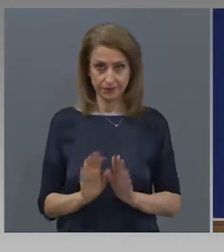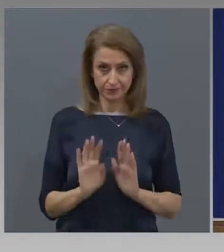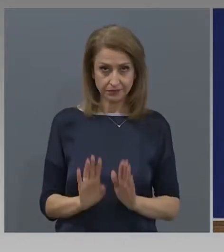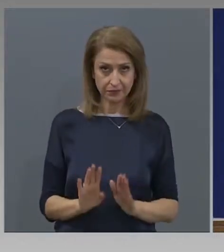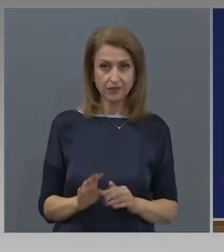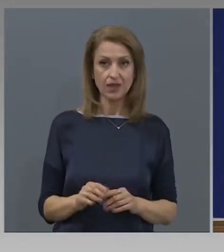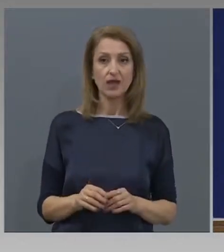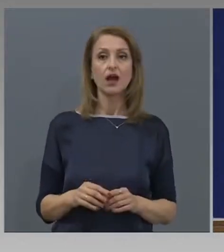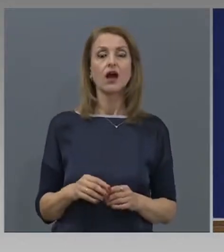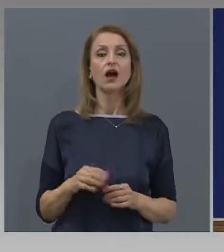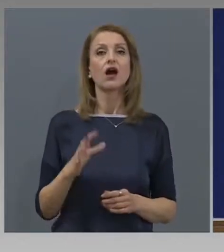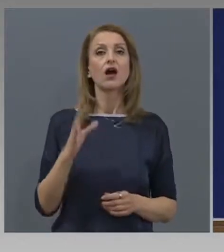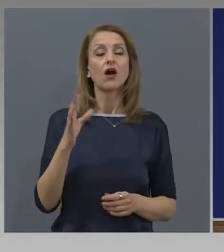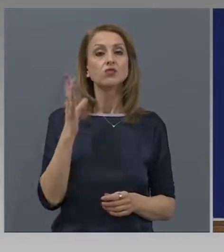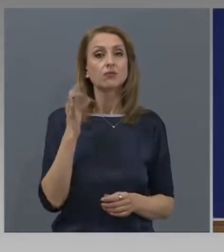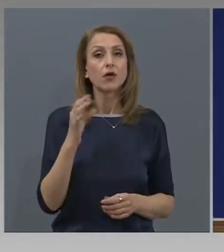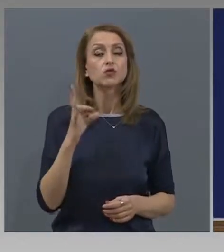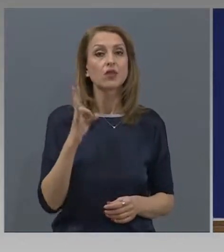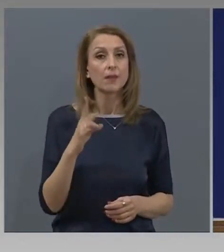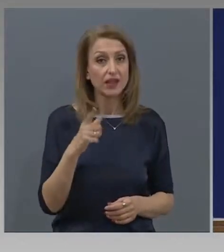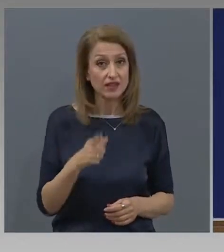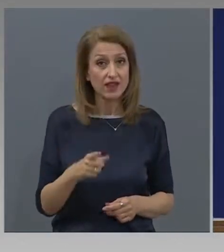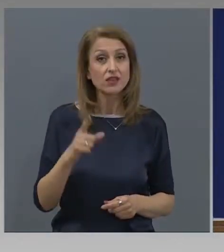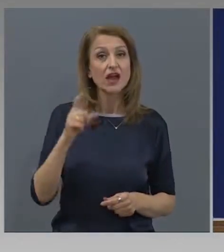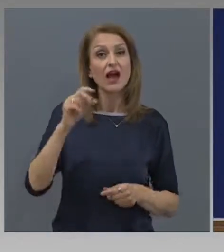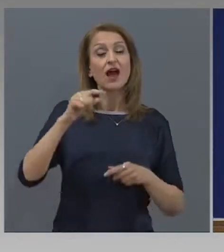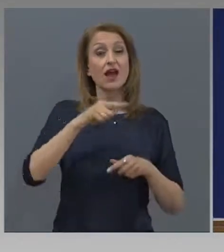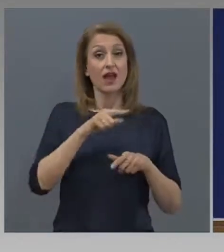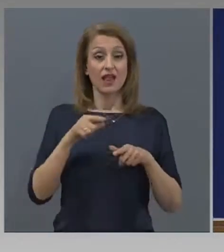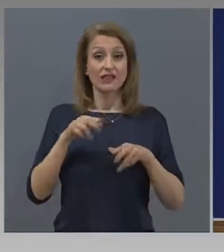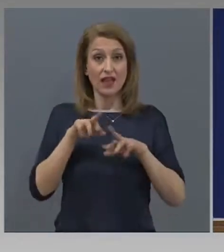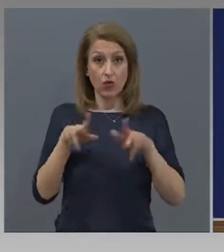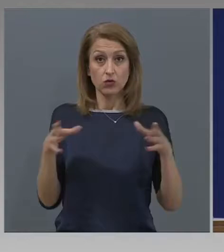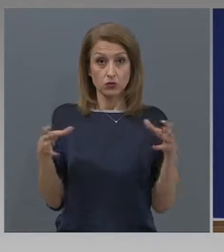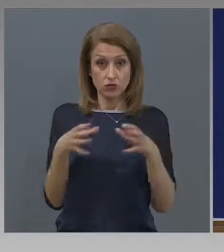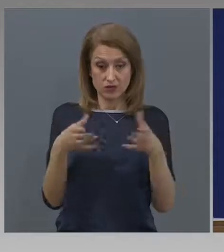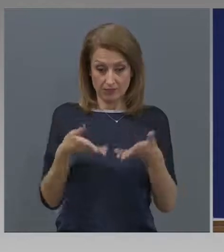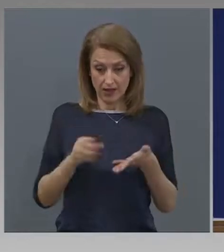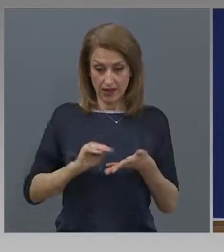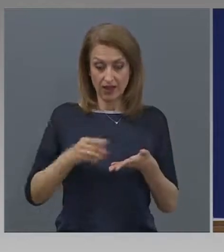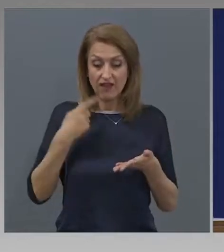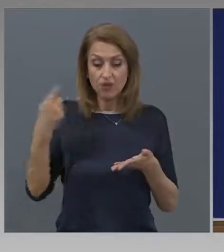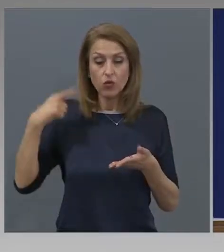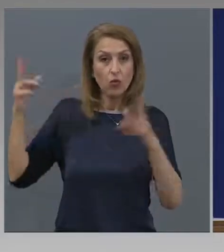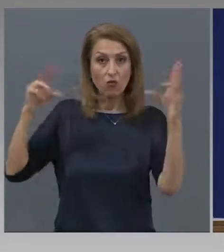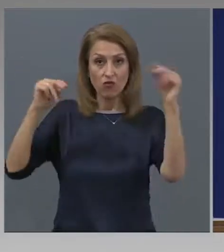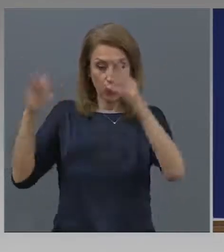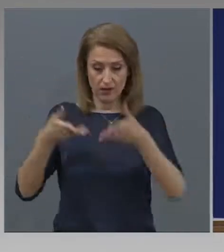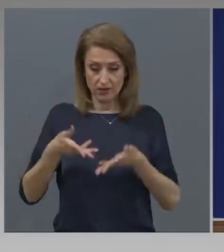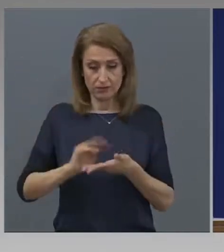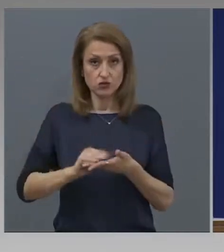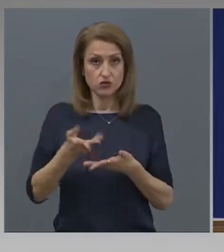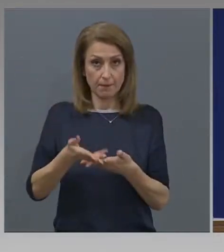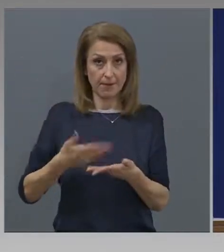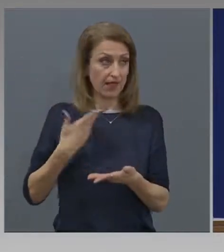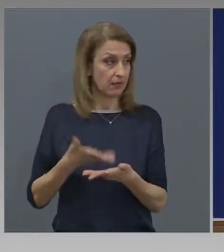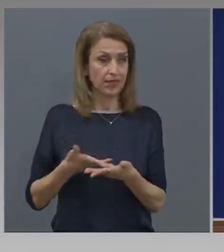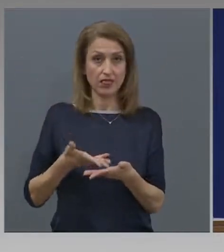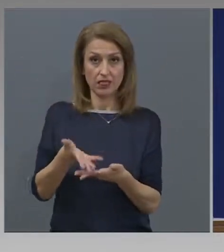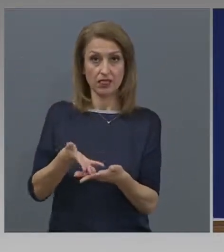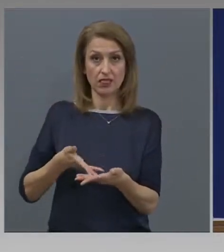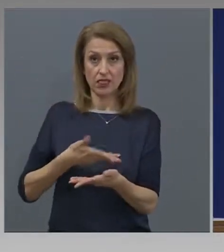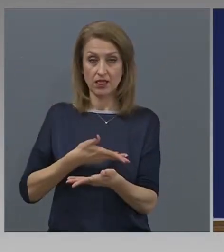Госпожо Наплатанова, стенограмата от Народното събрание е пред мене, съответно текста на вносител е пред мене. Това, което в